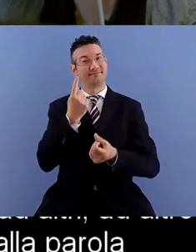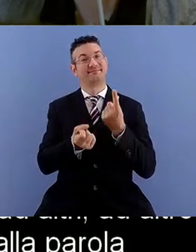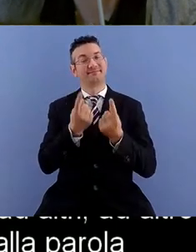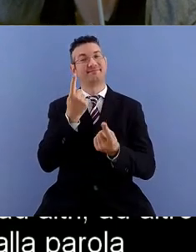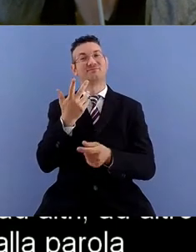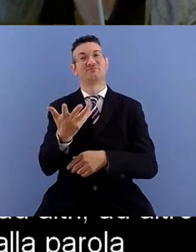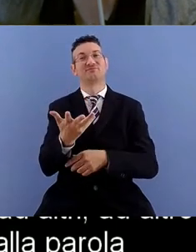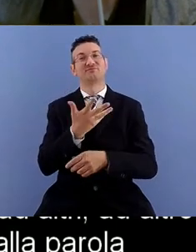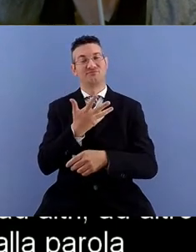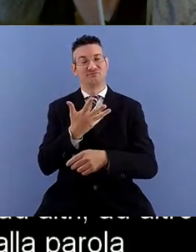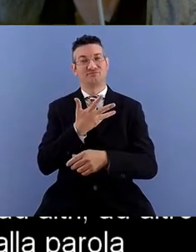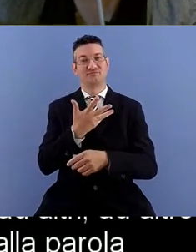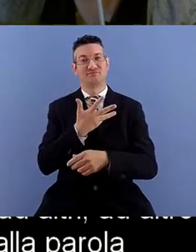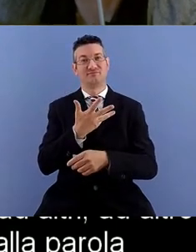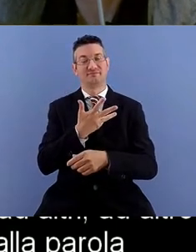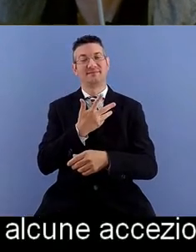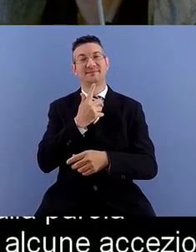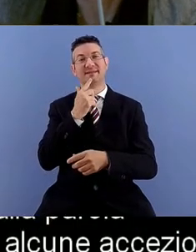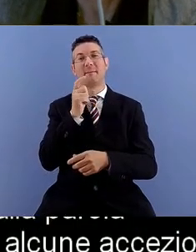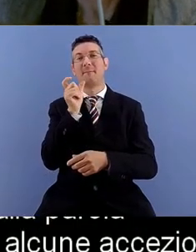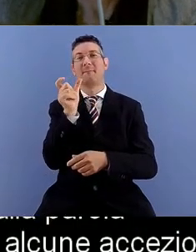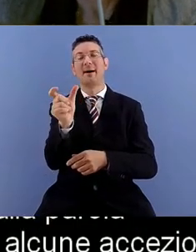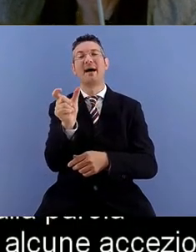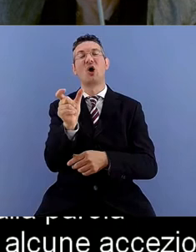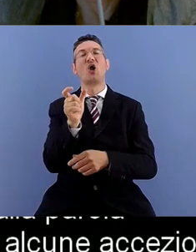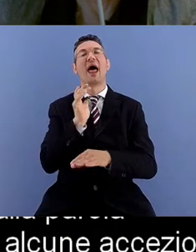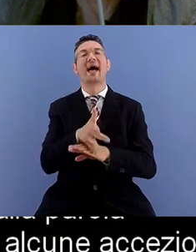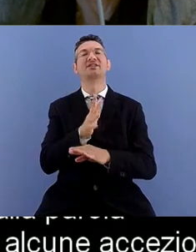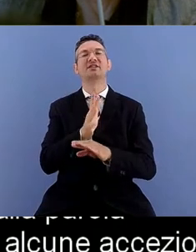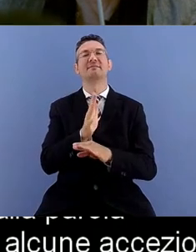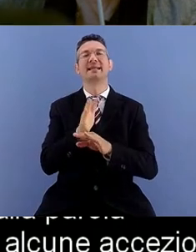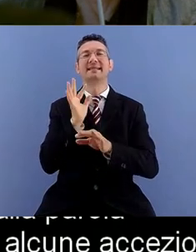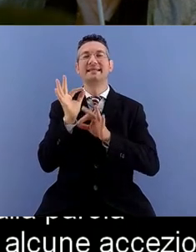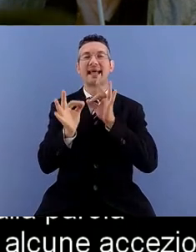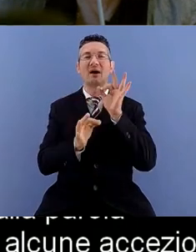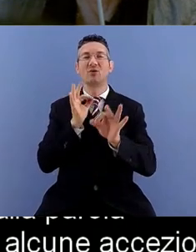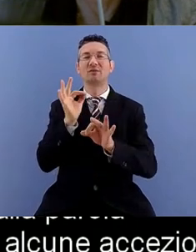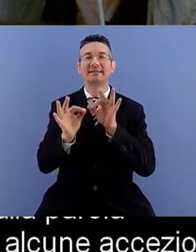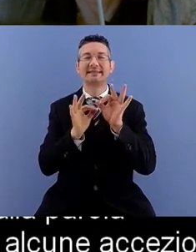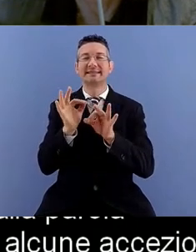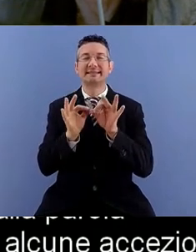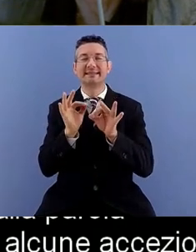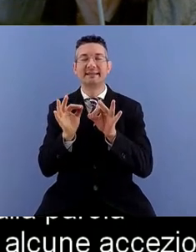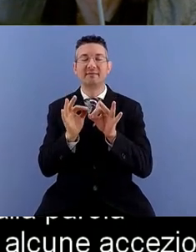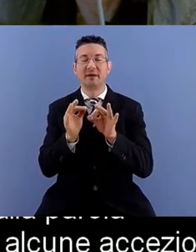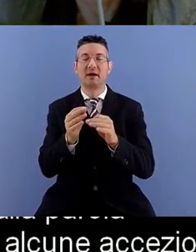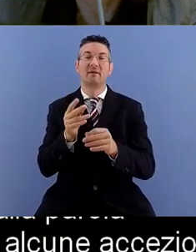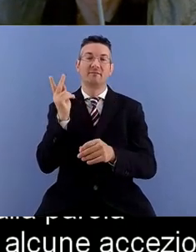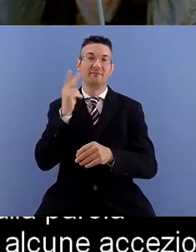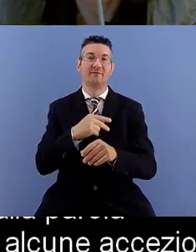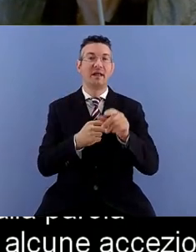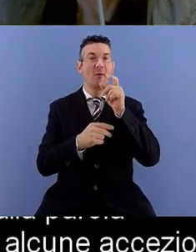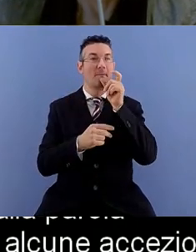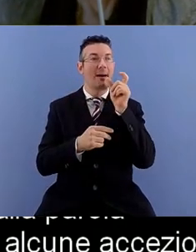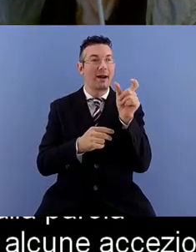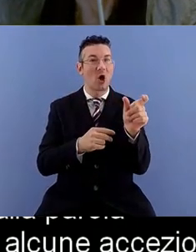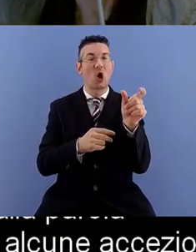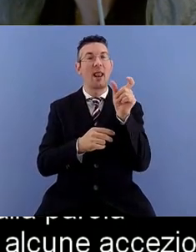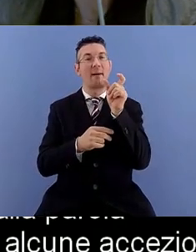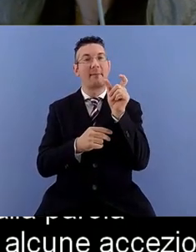significato di accessibilità ogni parola sappiamo delle proprie specificità